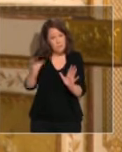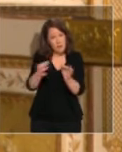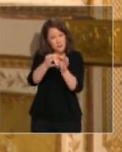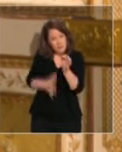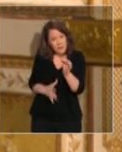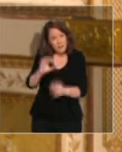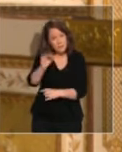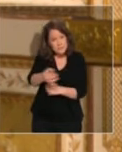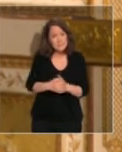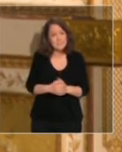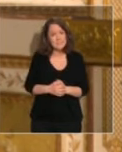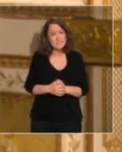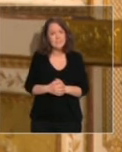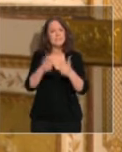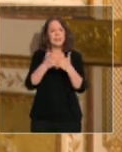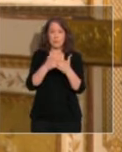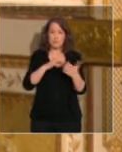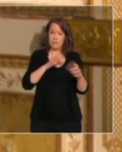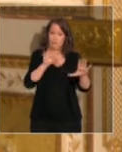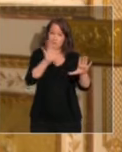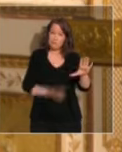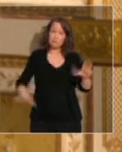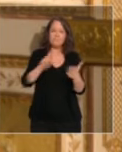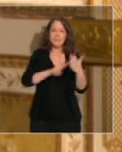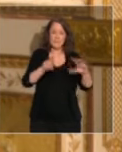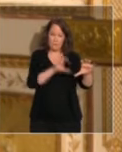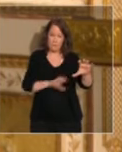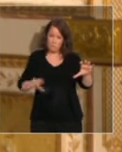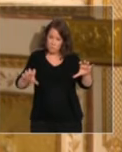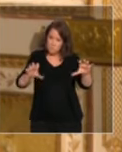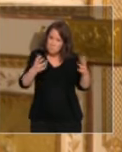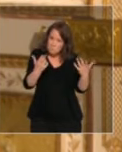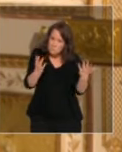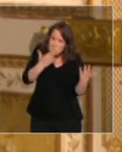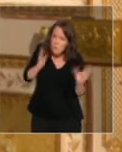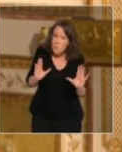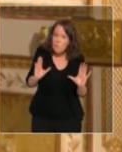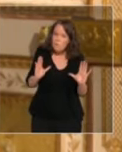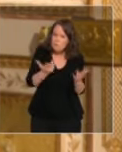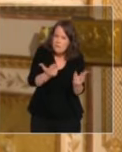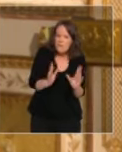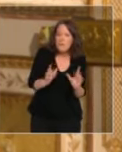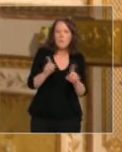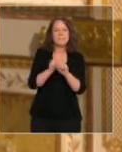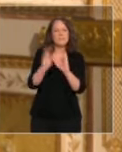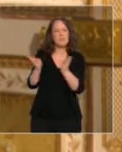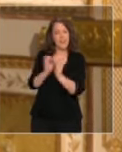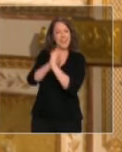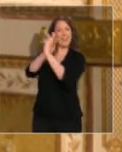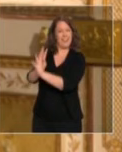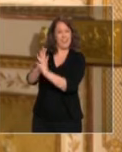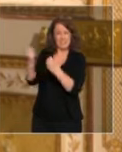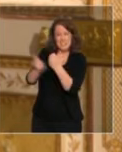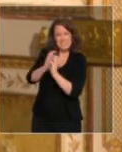Plusieurs régions ont pu être épargnées. Depuis quelques jours, les entrées en réanimation diminuent. L'espoir renaît.